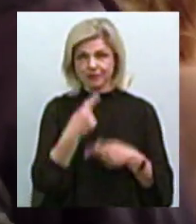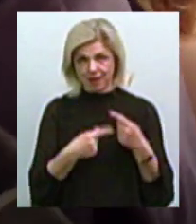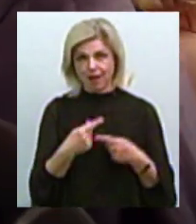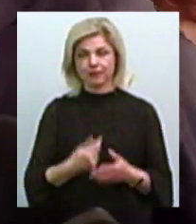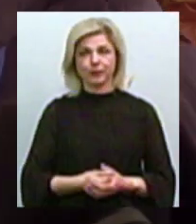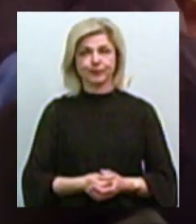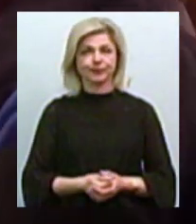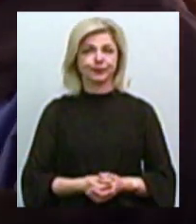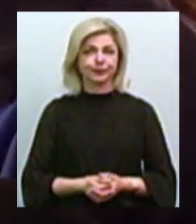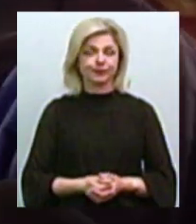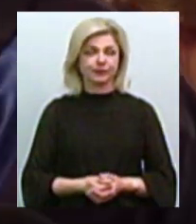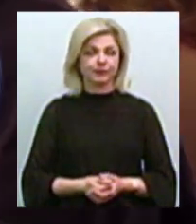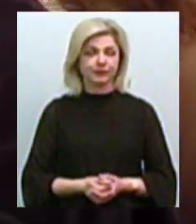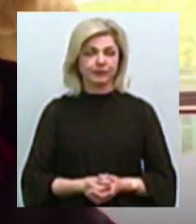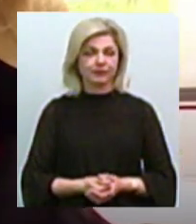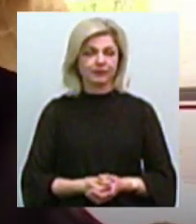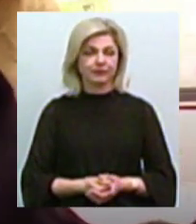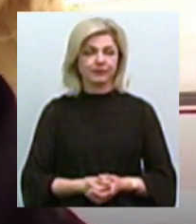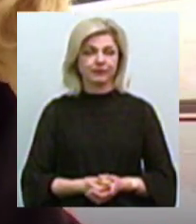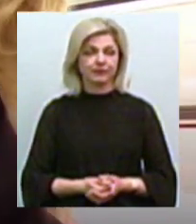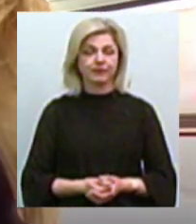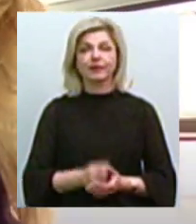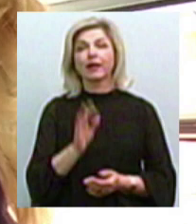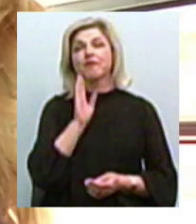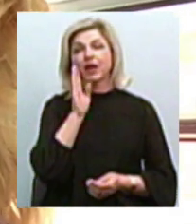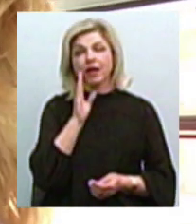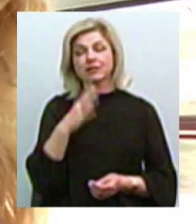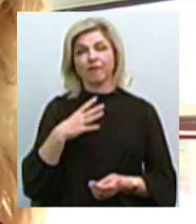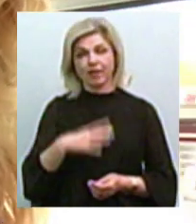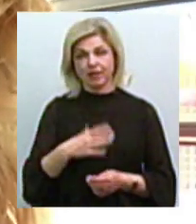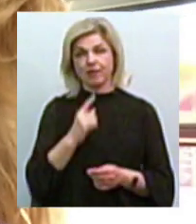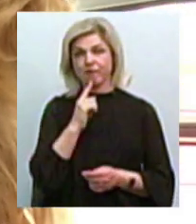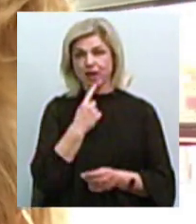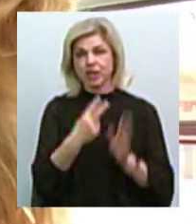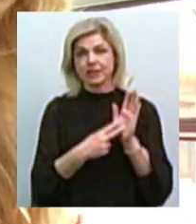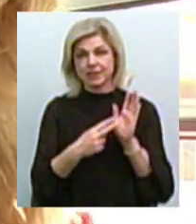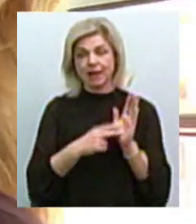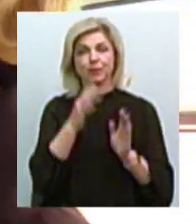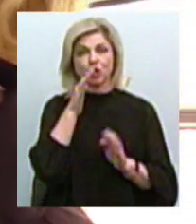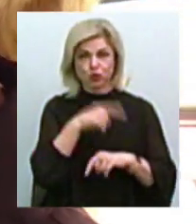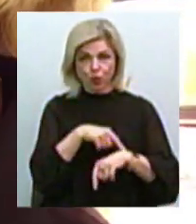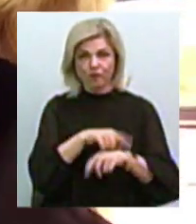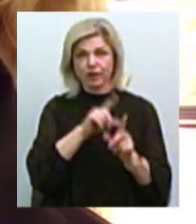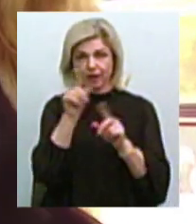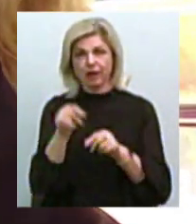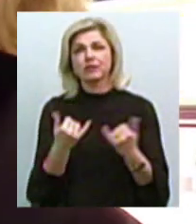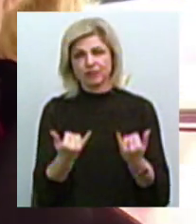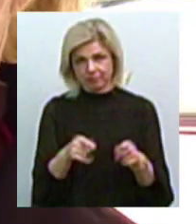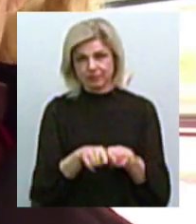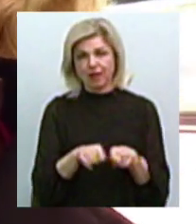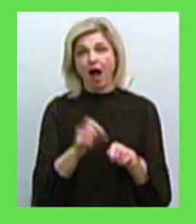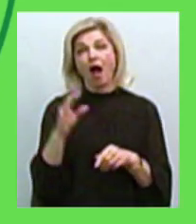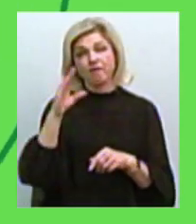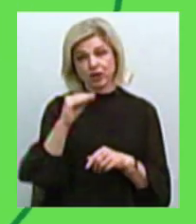Ось так доводиться постійно майже. І вранці доводиться важко о сьомій годині їхати. і зараз. А ось ввечері